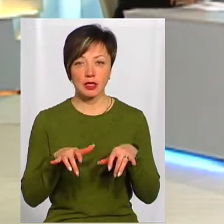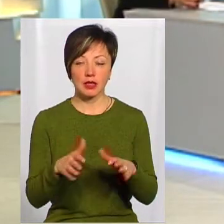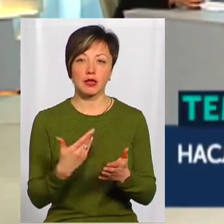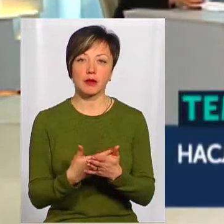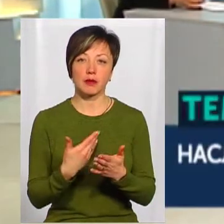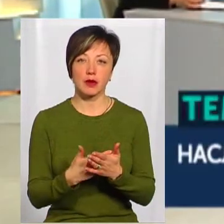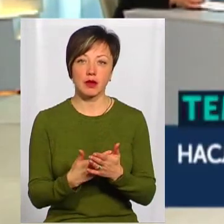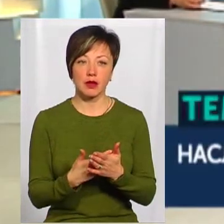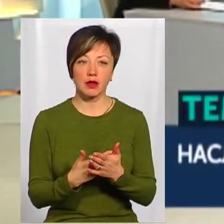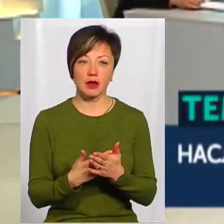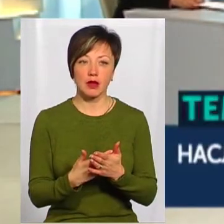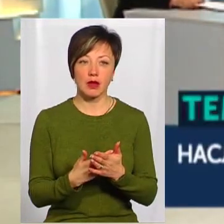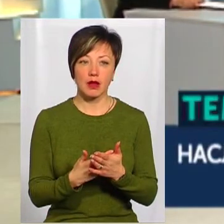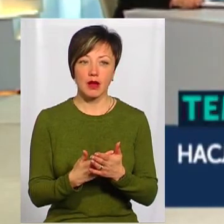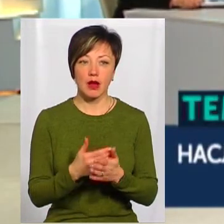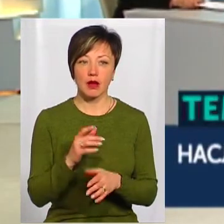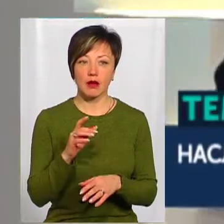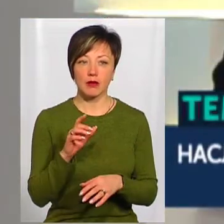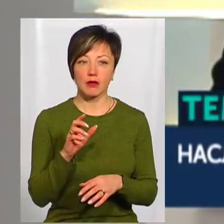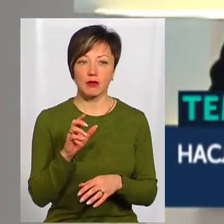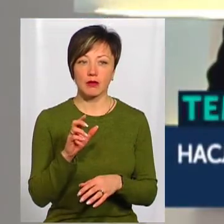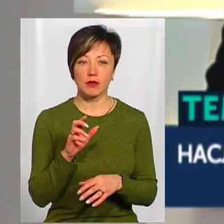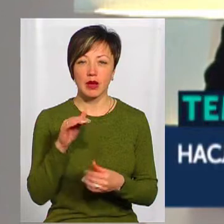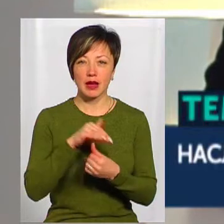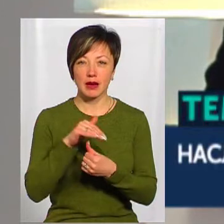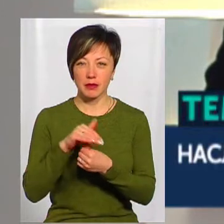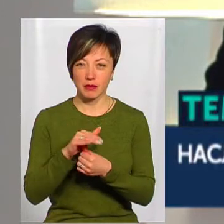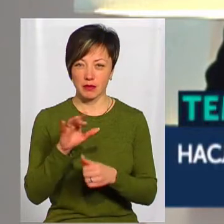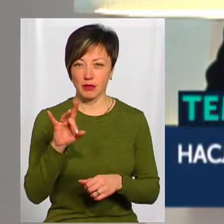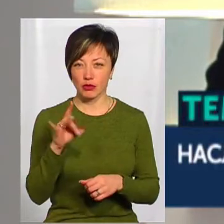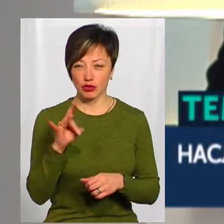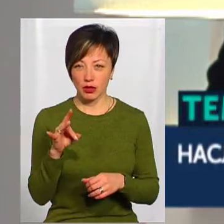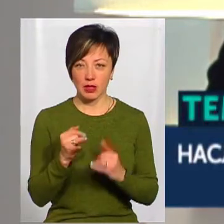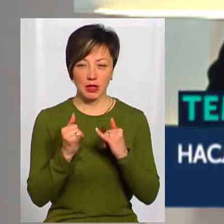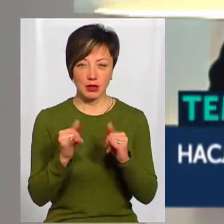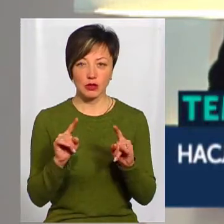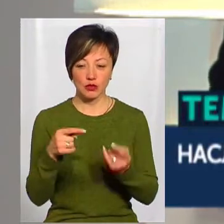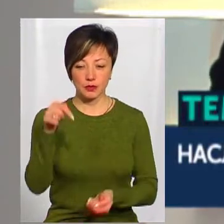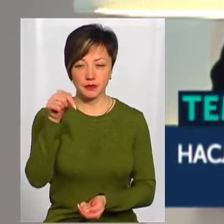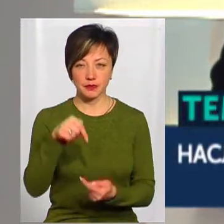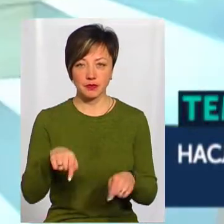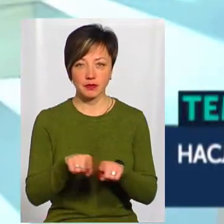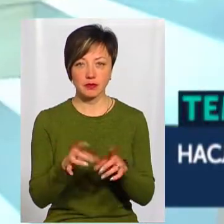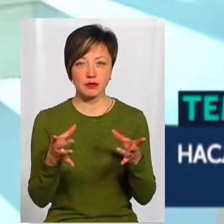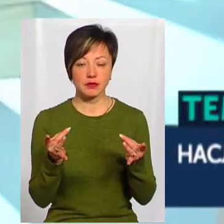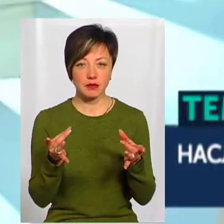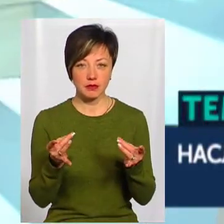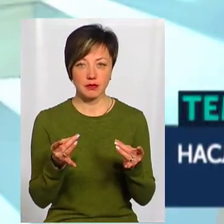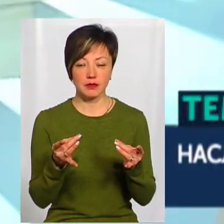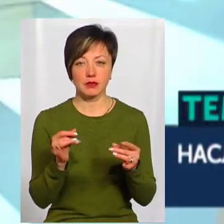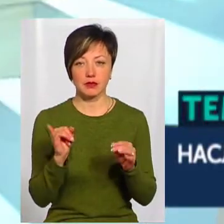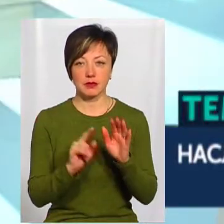такі як бура і ржа, це спори грибів, які для них дуже сприятлива така волога